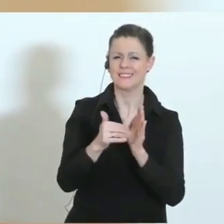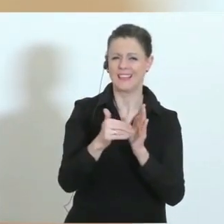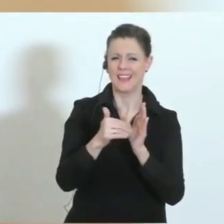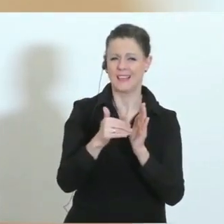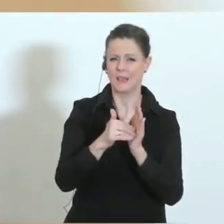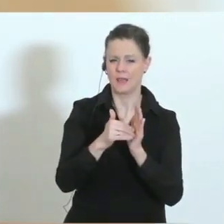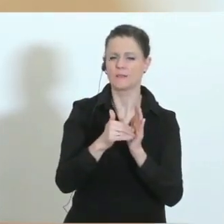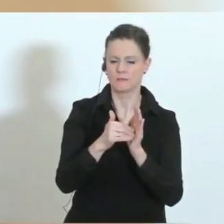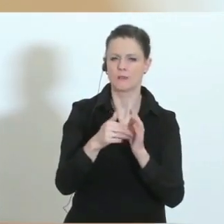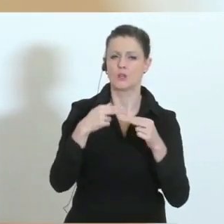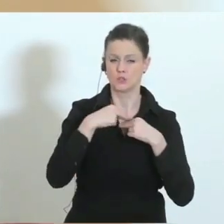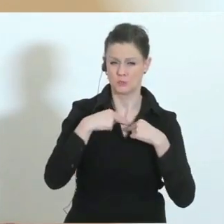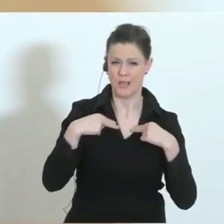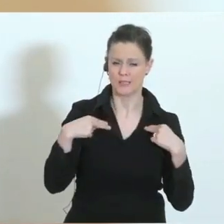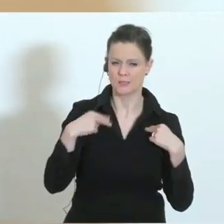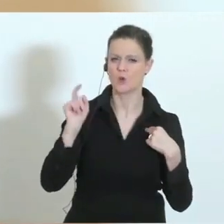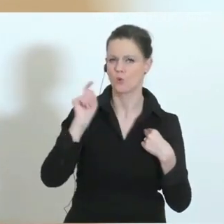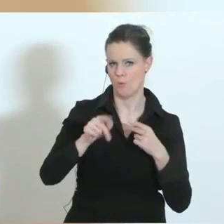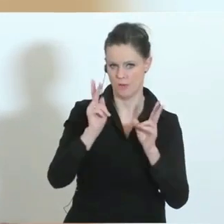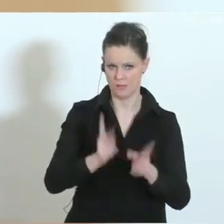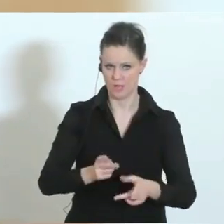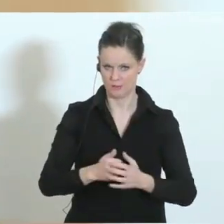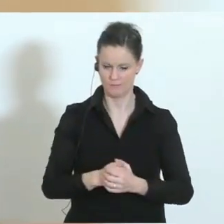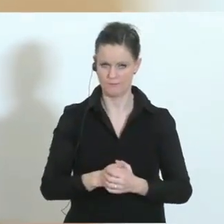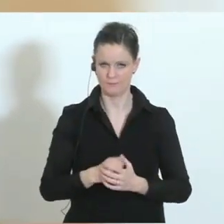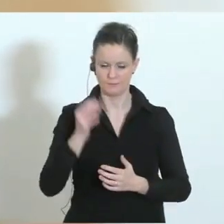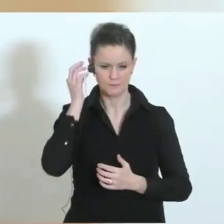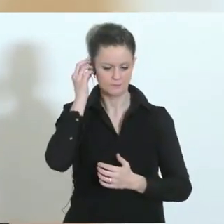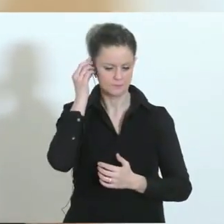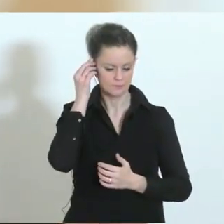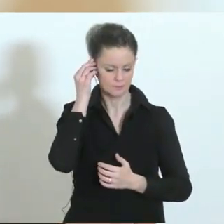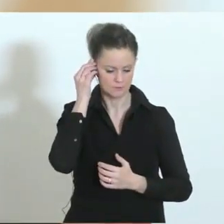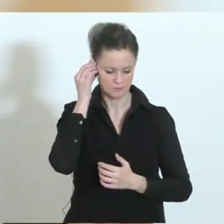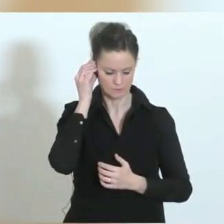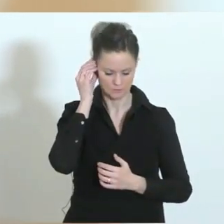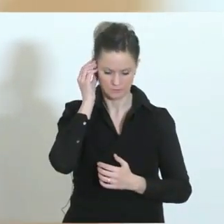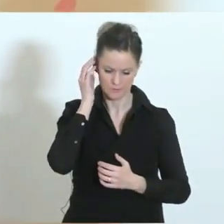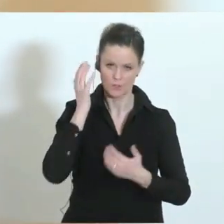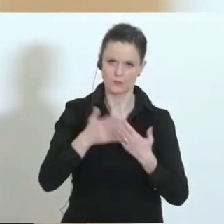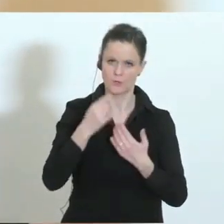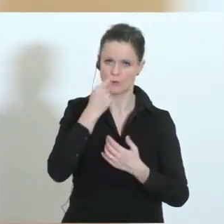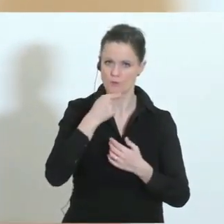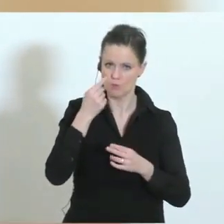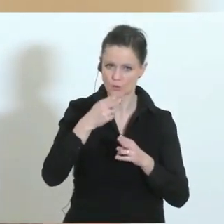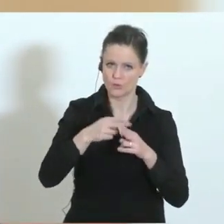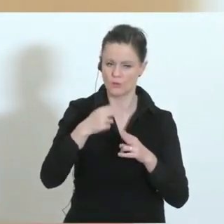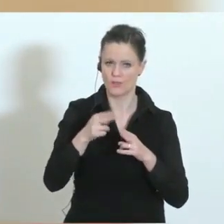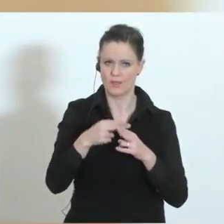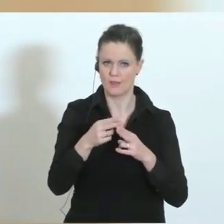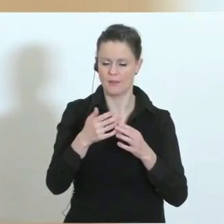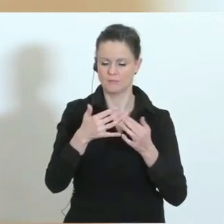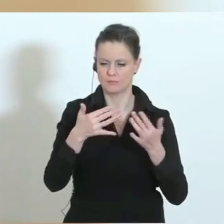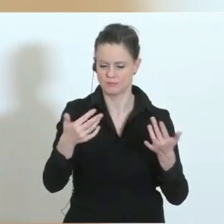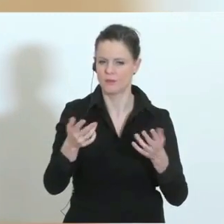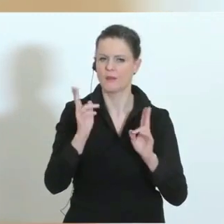Schmerzfälle behandelt werden. Alles andere, die Mundpflege hat in diesem Fall jetzt drei Monate